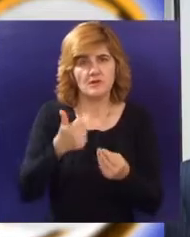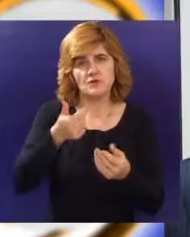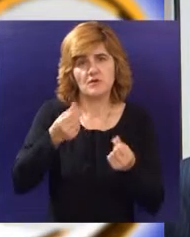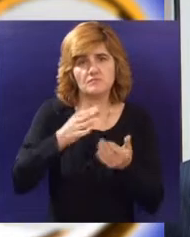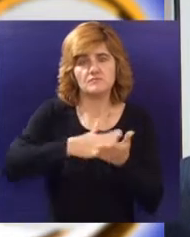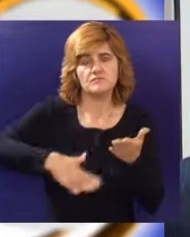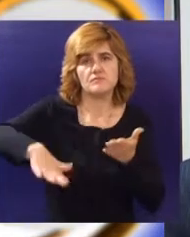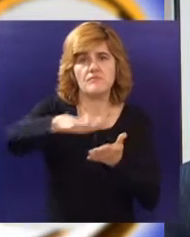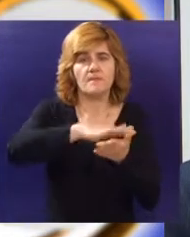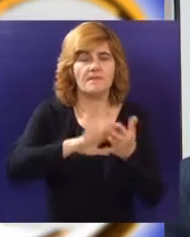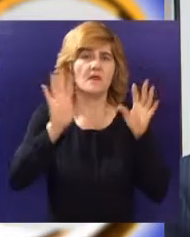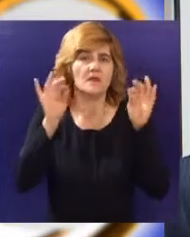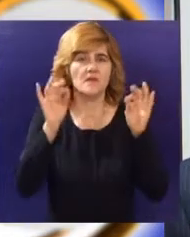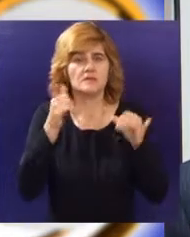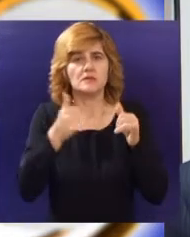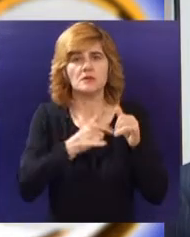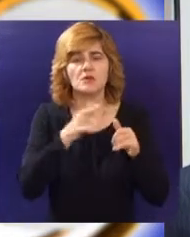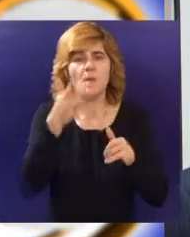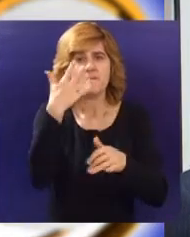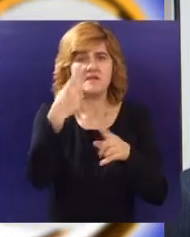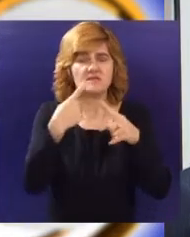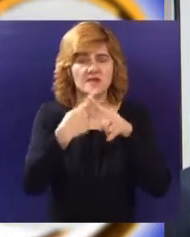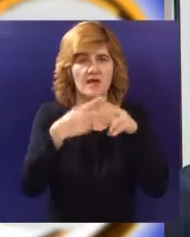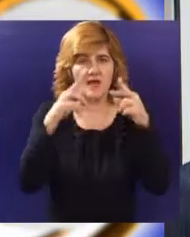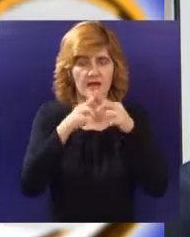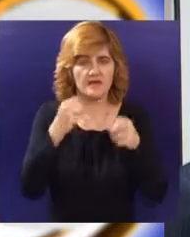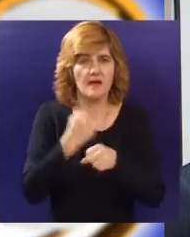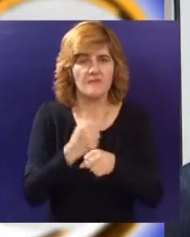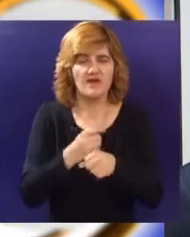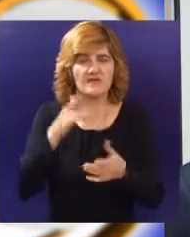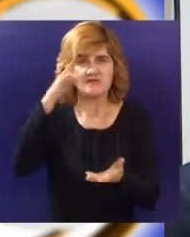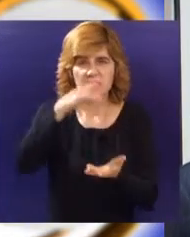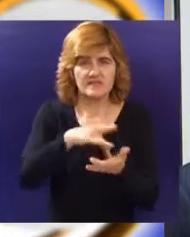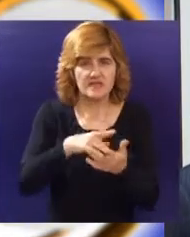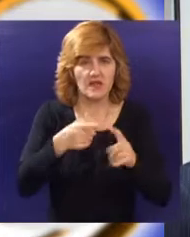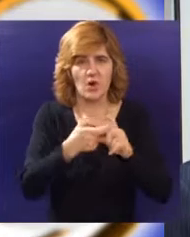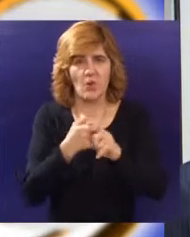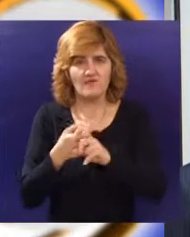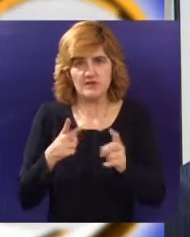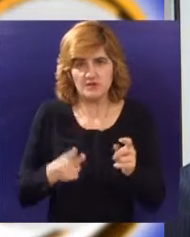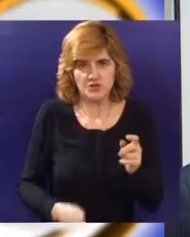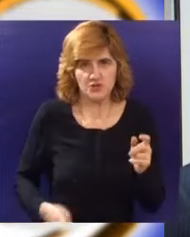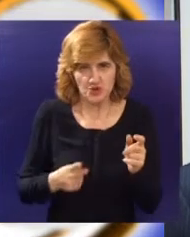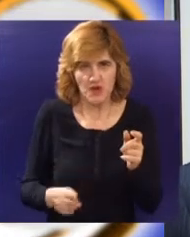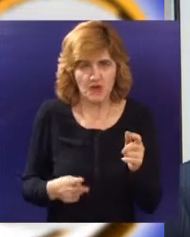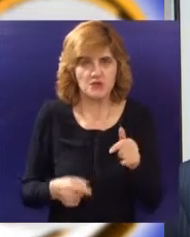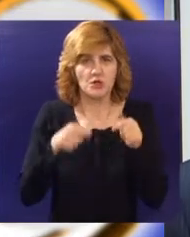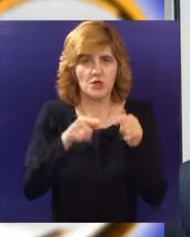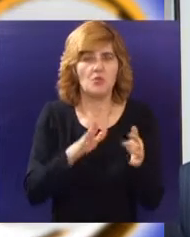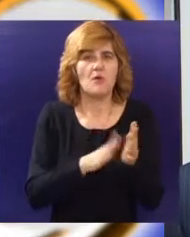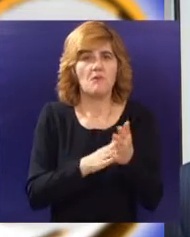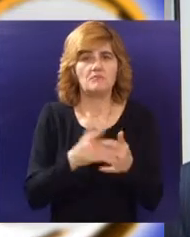50 hektara, napravite pretovarni centar veza, na primjer, za želežnicu i tu bi, recimo, normalno radilo